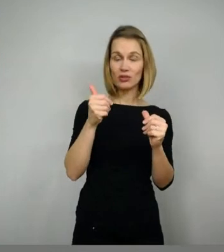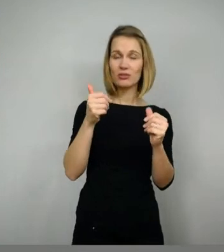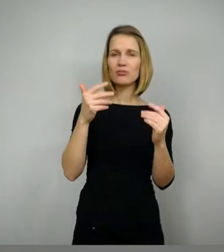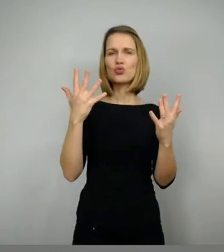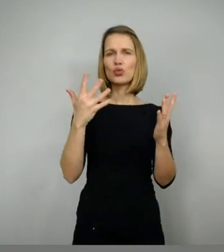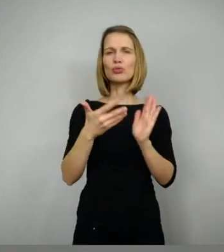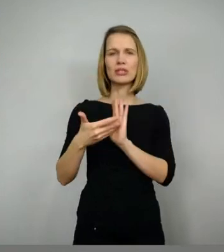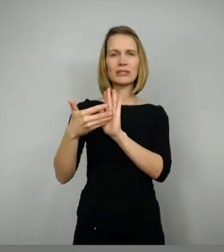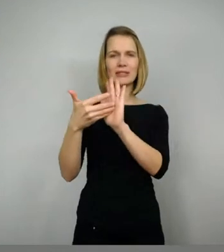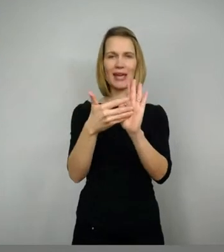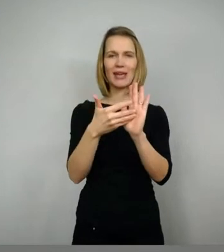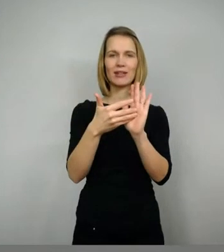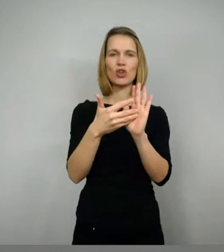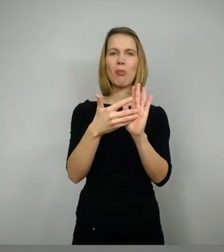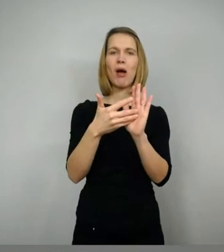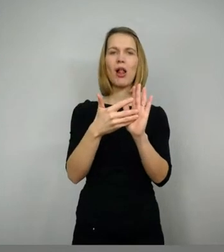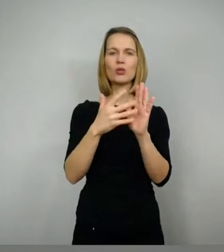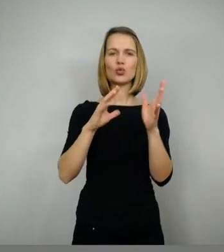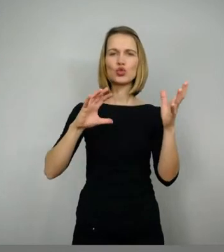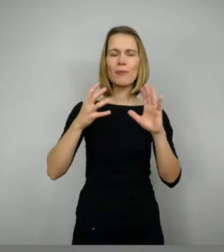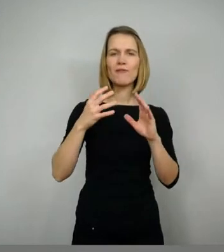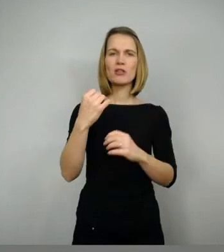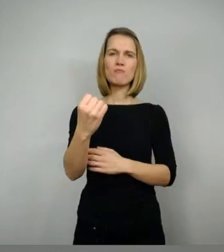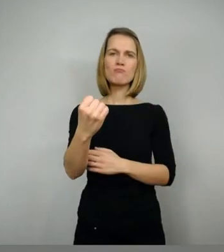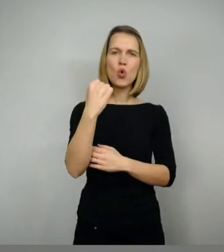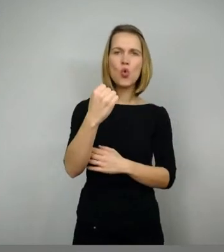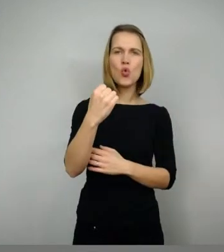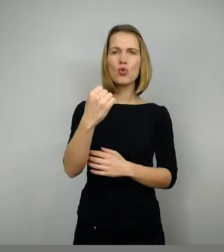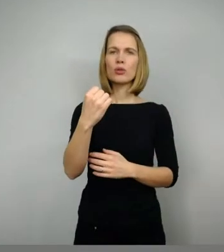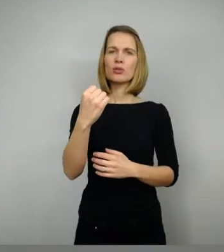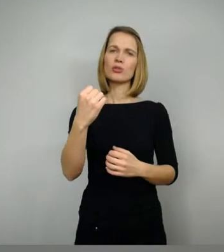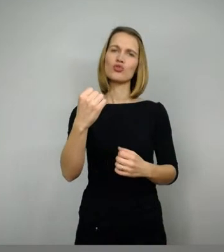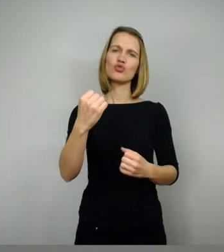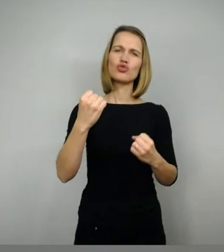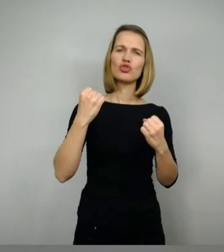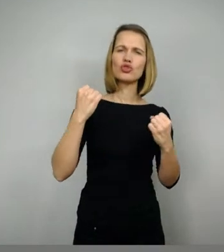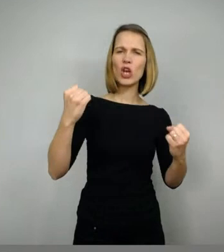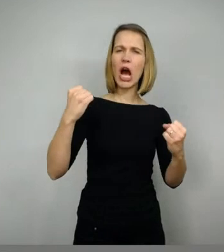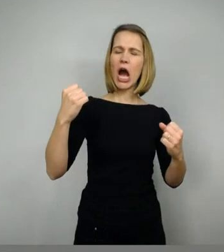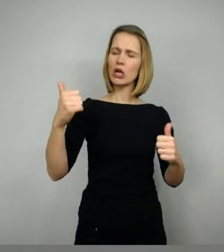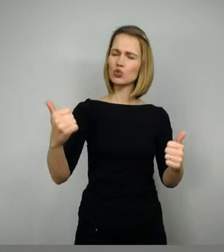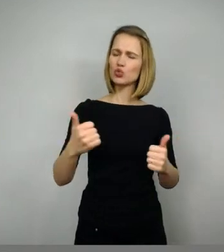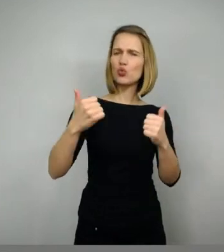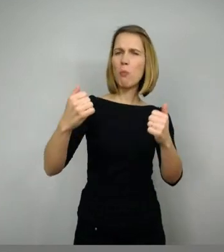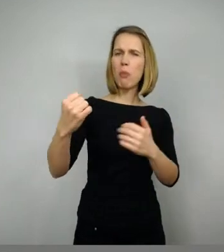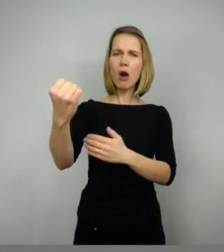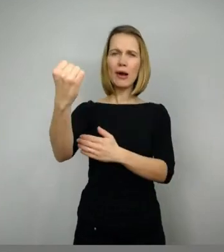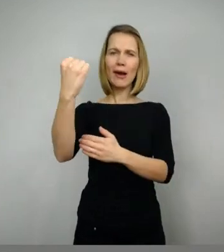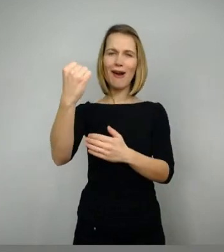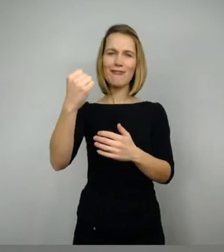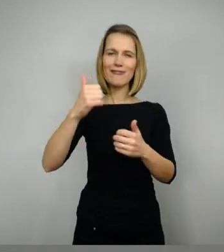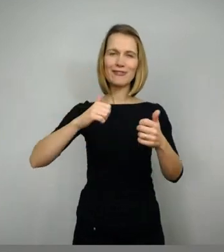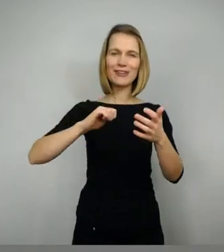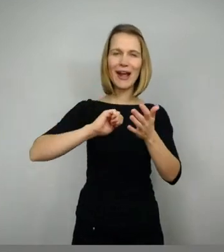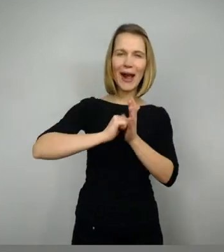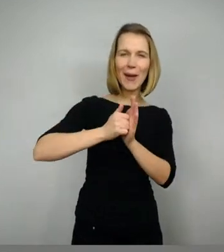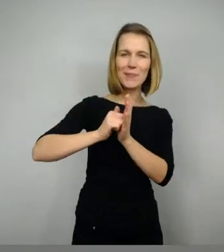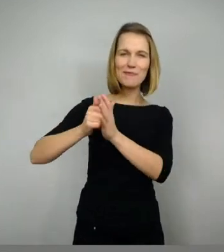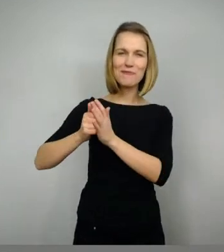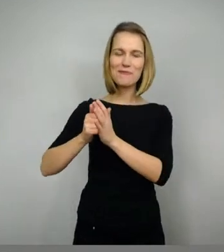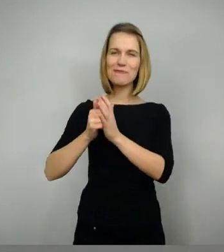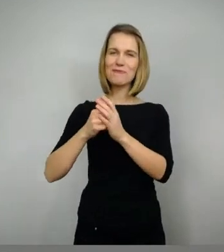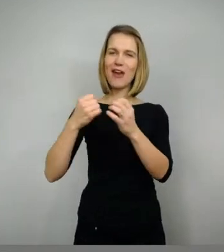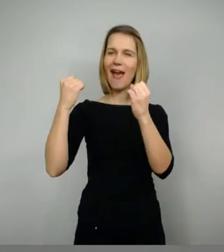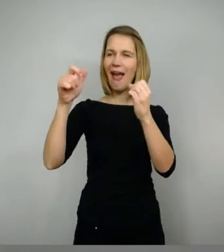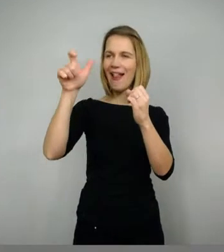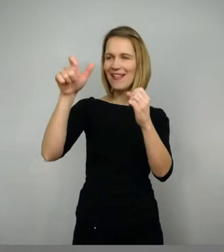blende es hier nochmal ein. Ja, sie sind mutig, stark, sie haben irgendwelche Superkräfte, sie kämpfen ganz oft, sie vollbringen Heldentaten, sie haben besondere Ausrüstung,